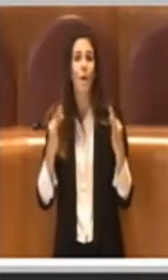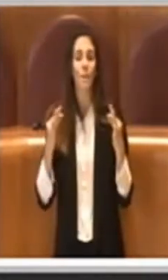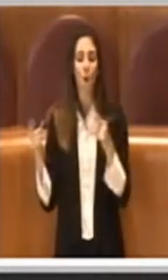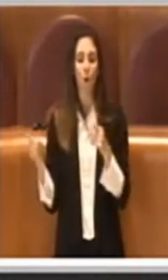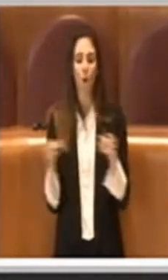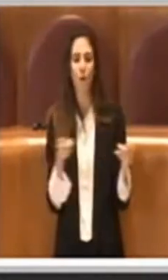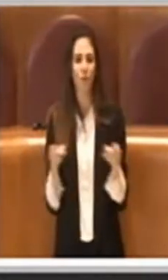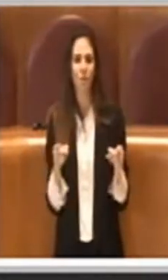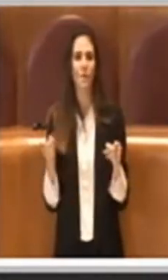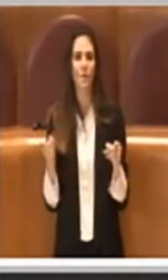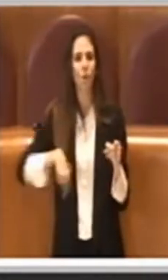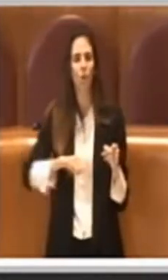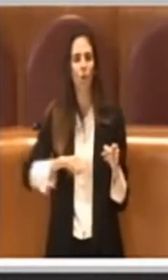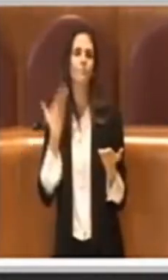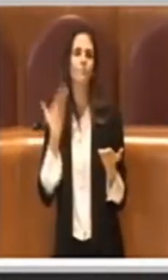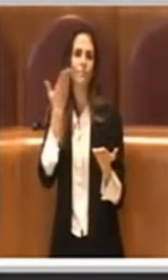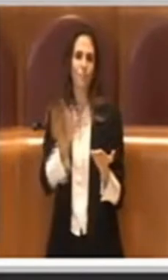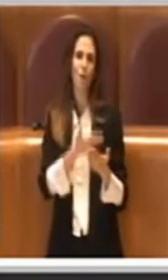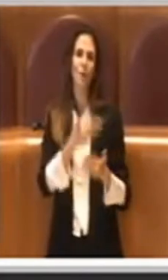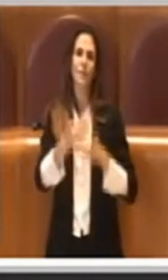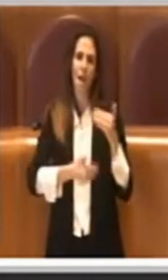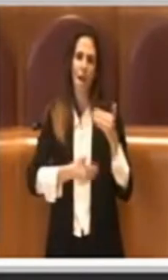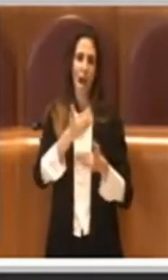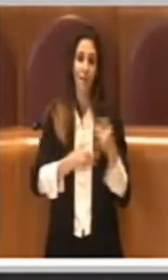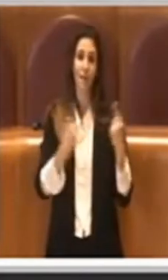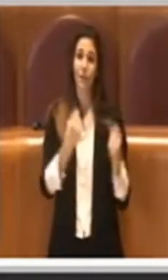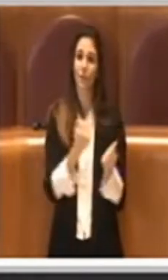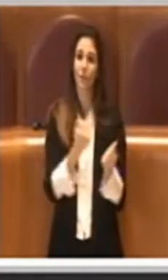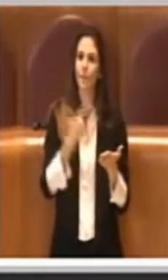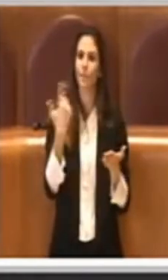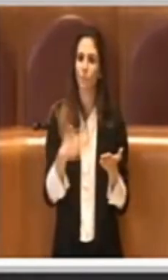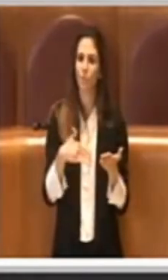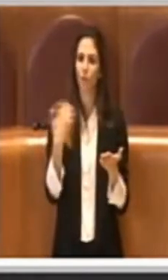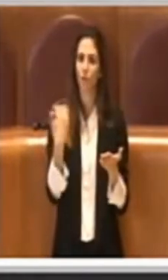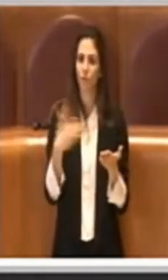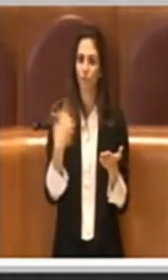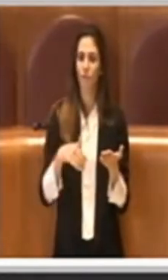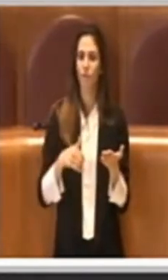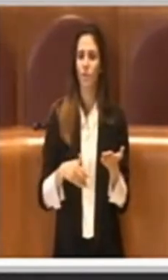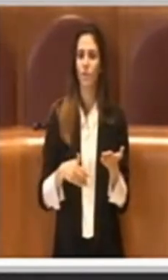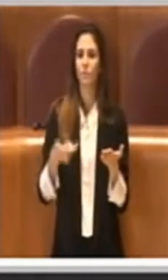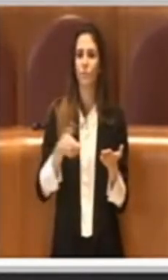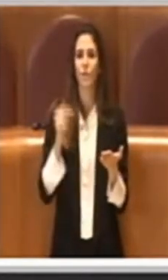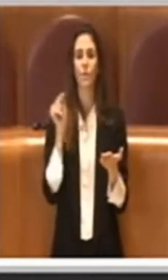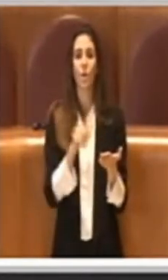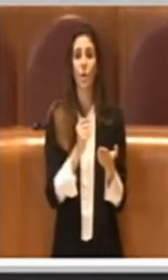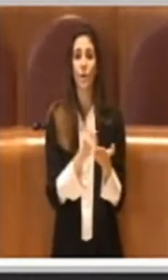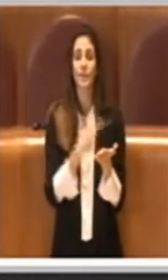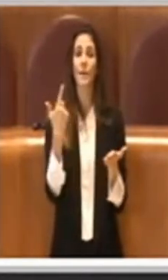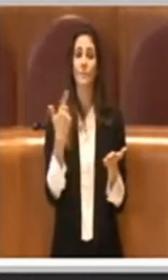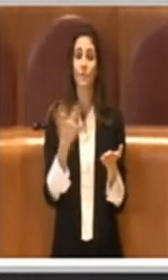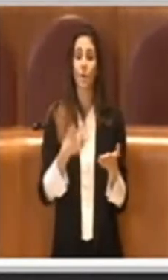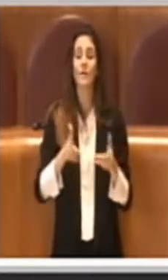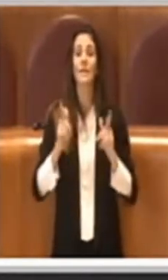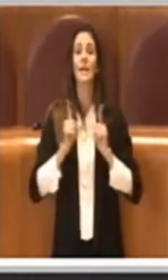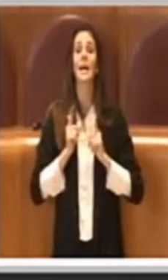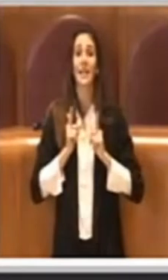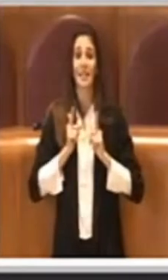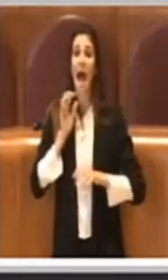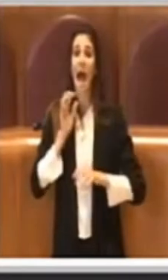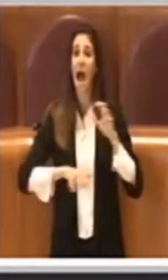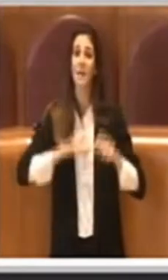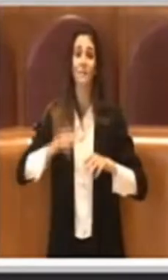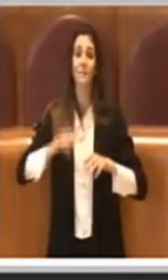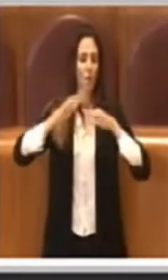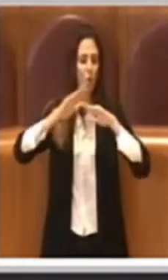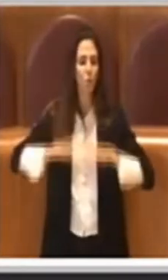avanti questa proposta importantissima che di fatto farà in modo di tutelare gli animali, finalmente,